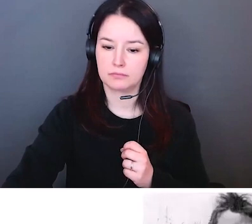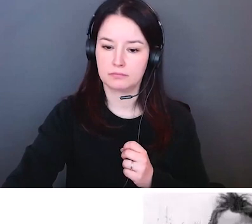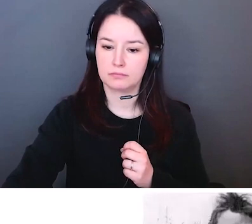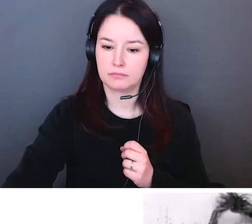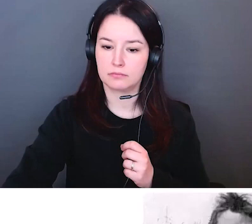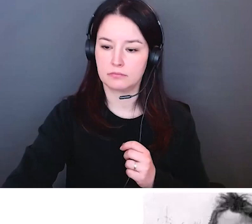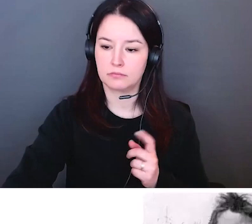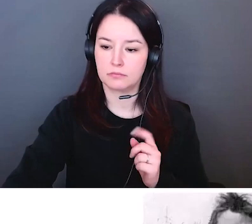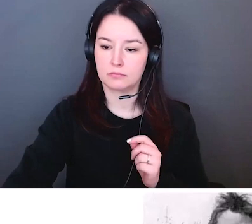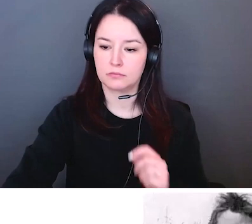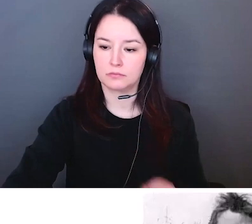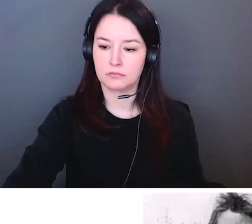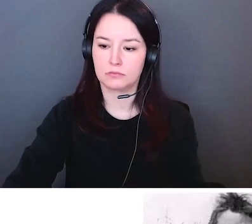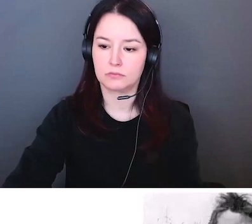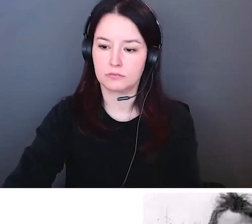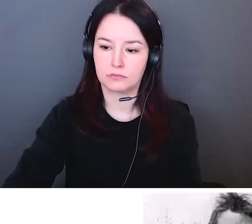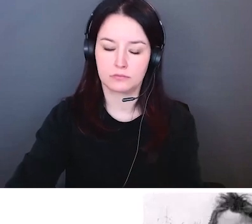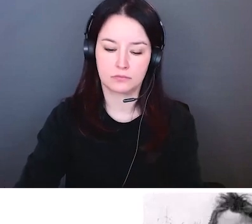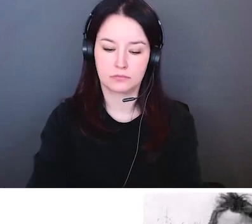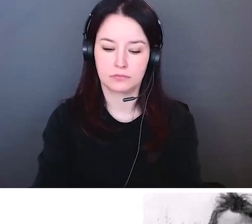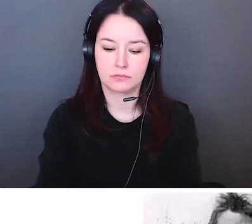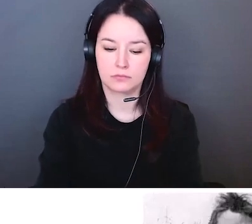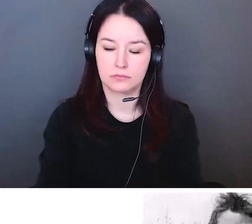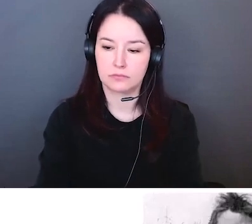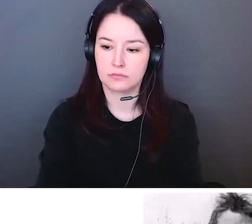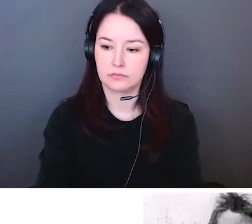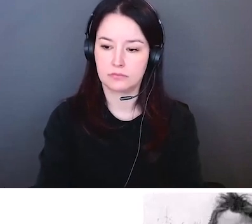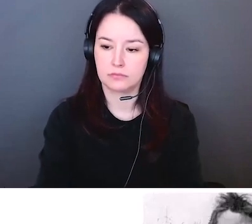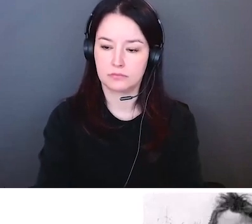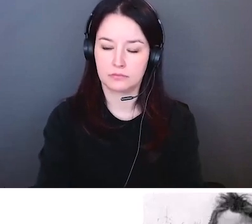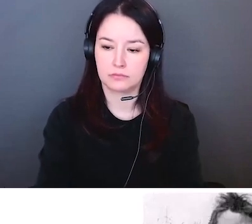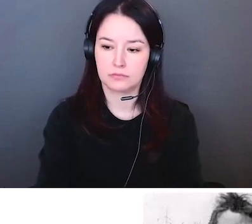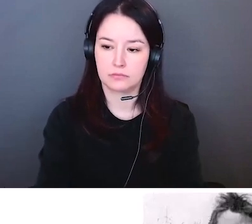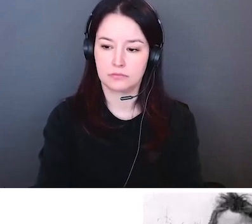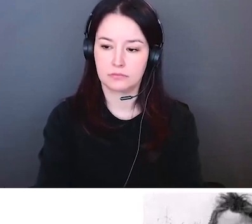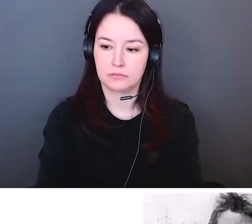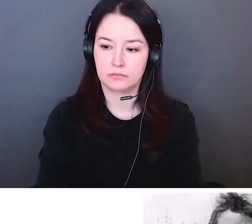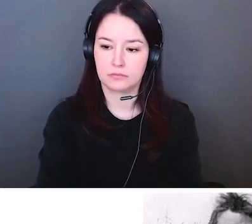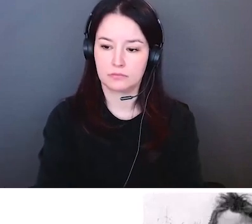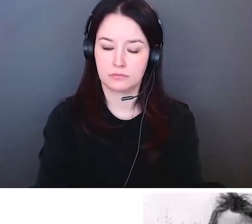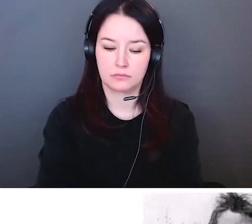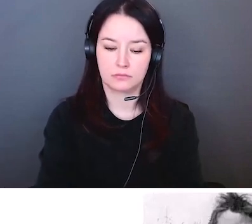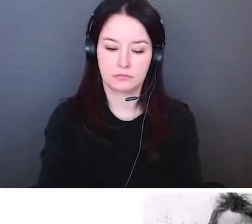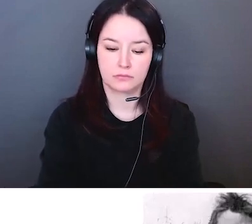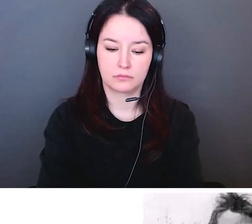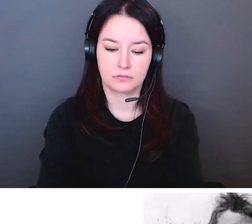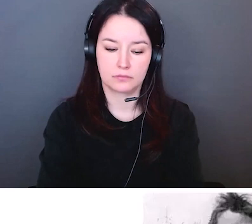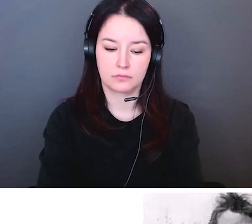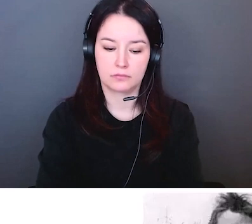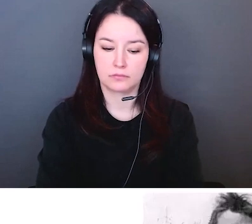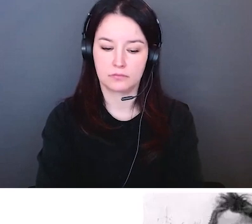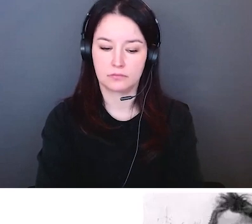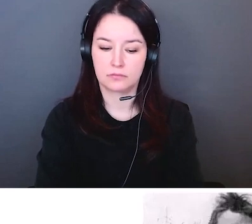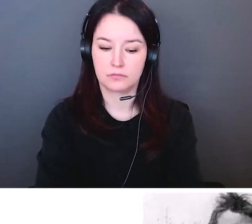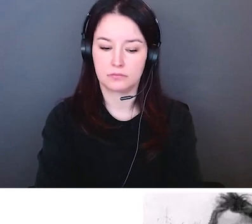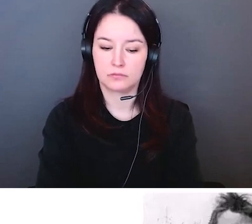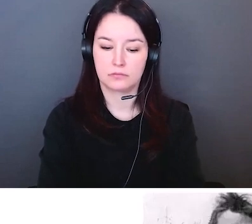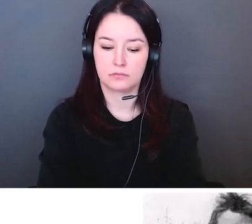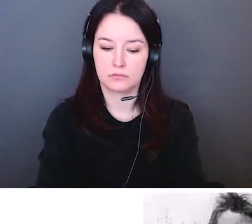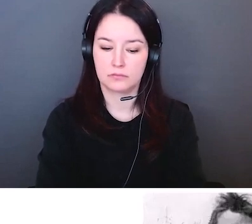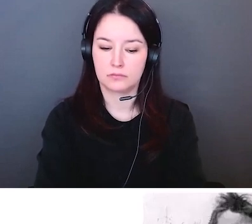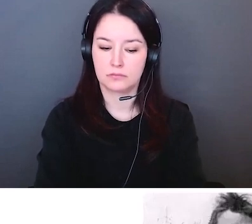'oppression de l'autre la domination de l'autre surtout en termes de pensée prétendant que